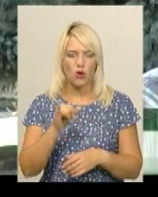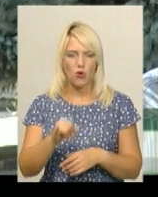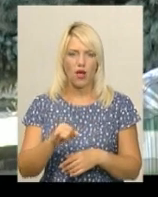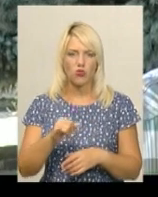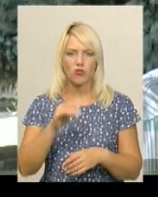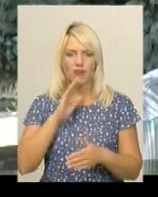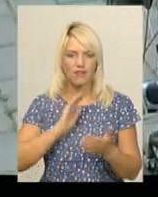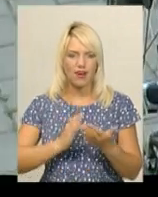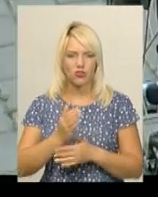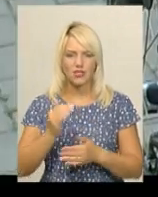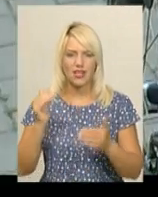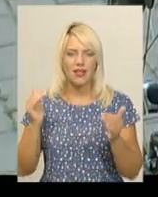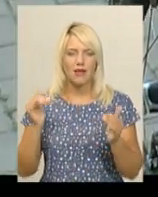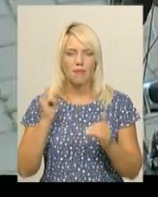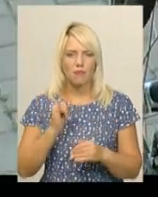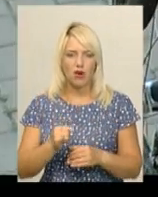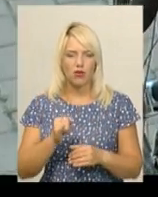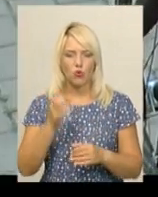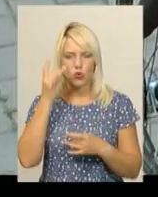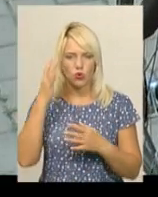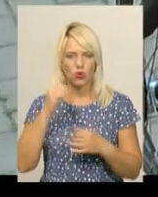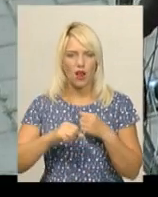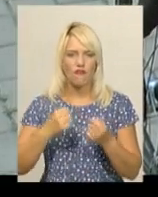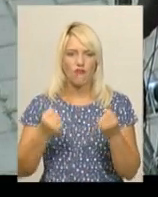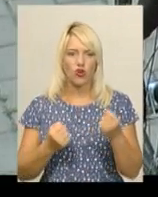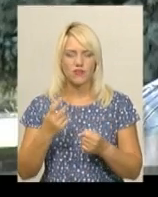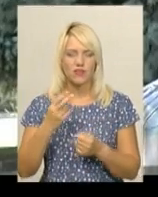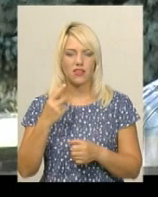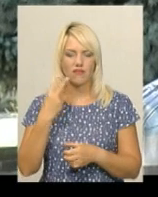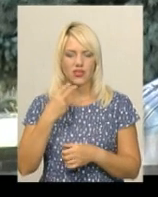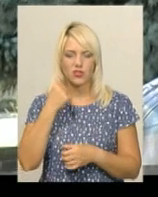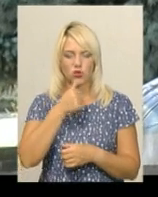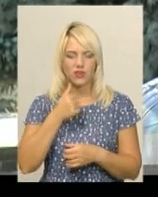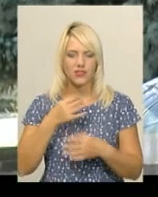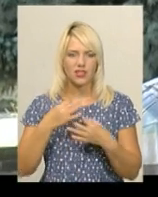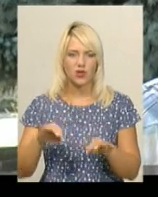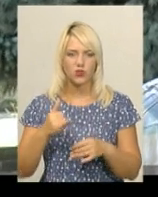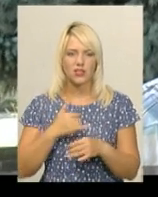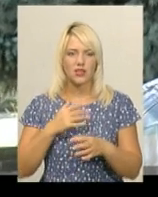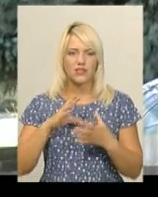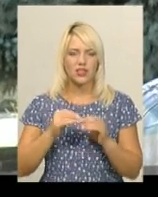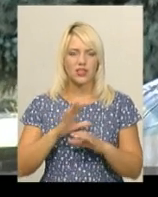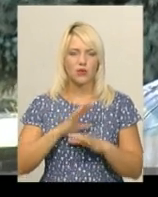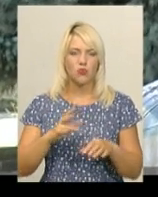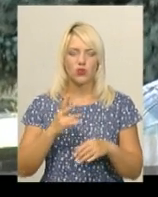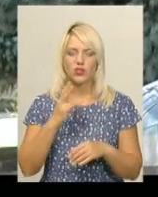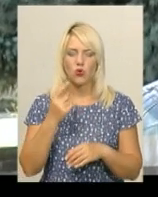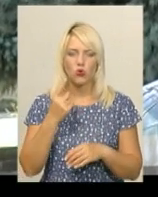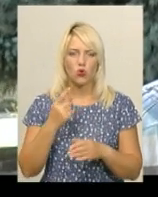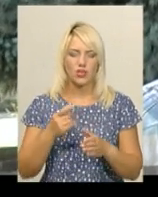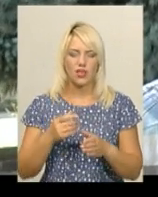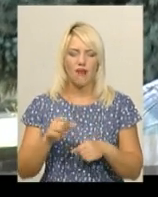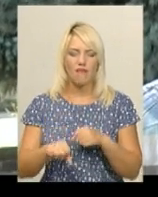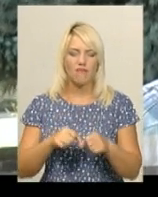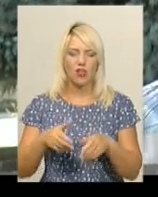низька культура водіїв, бо за 20 років незалежності, навіть більше 20 років, у нас взагалі не було жодного метру велодоріжки, окрім